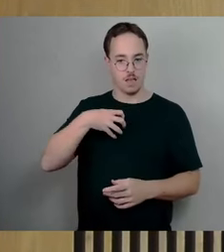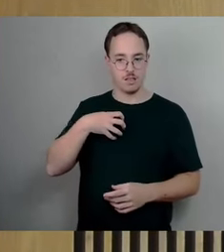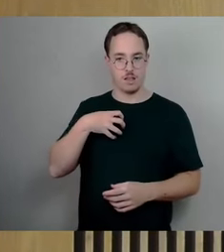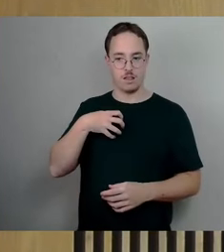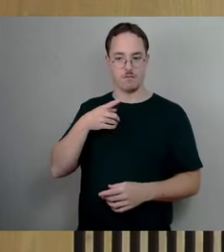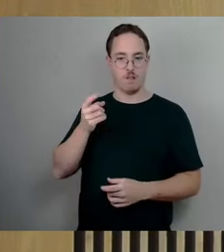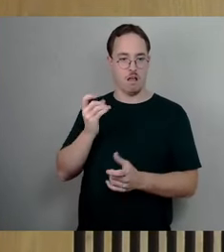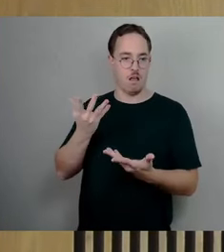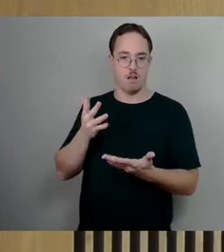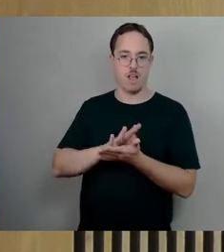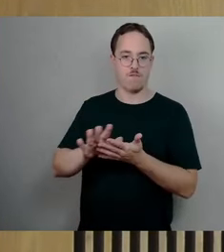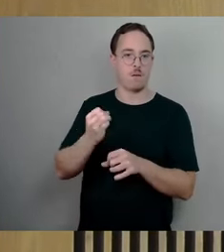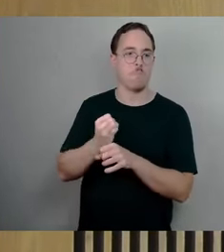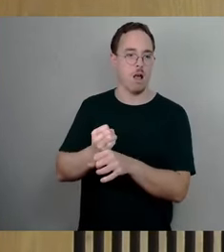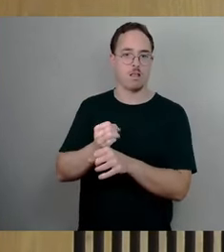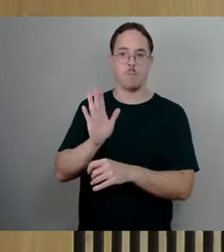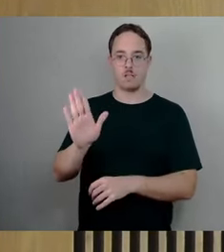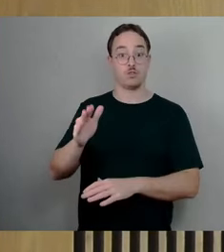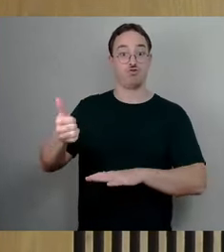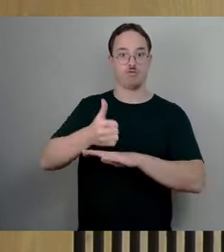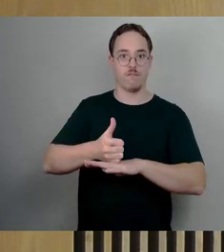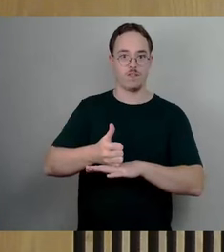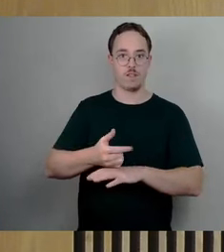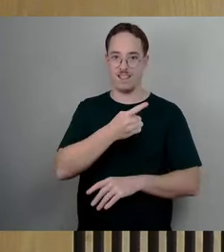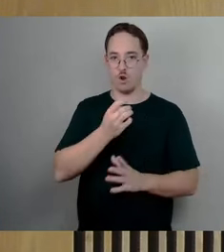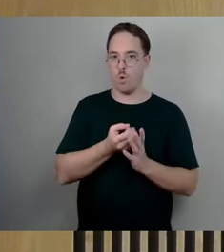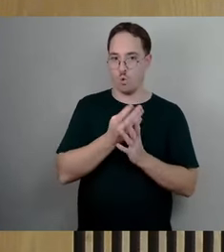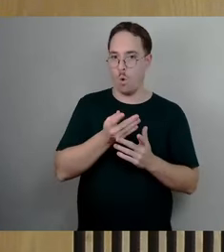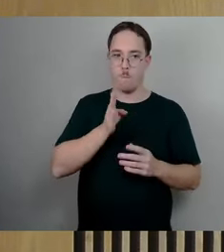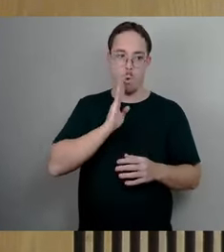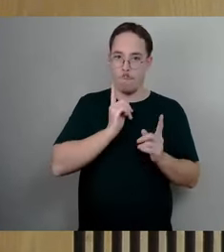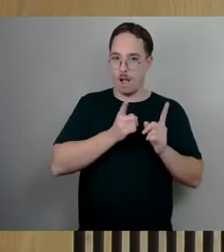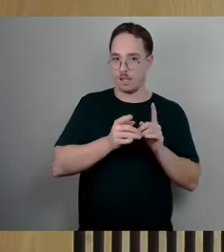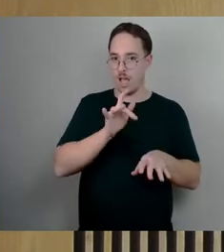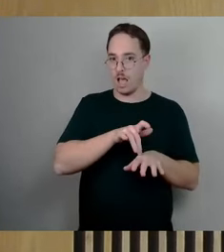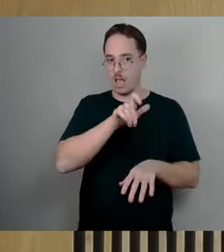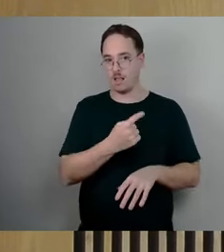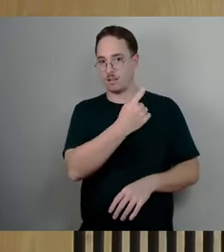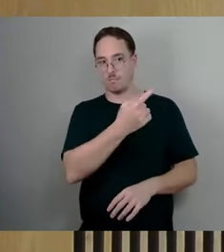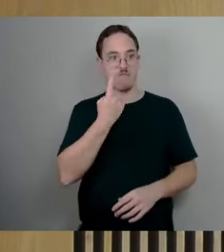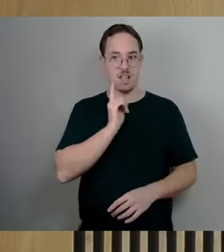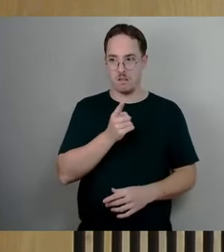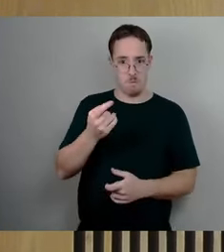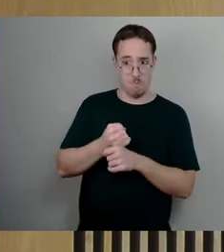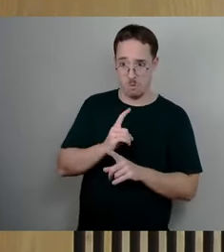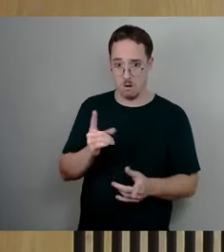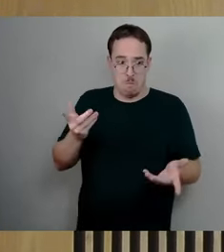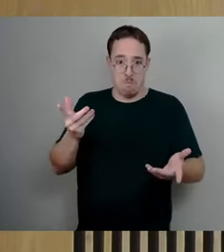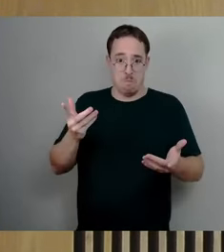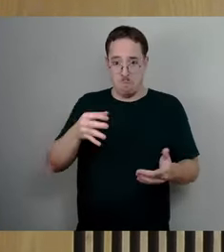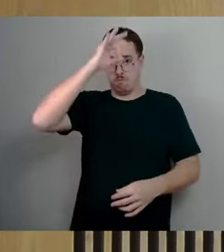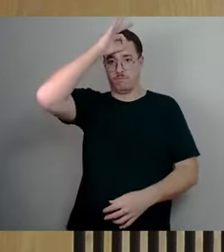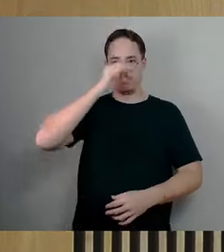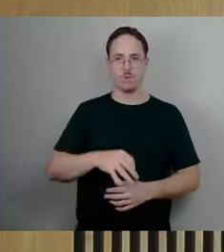Kulturbürgermeisterin, davon etwas weiß, wenn ich es richtig gelesen habe. So funktioniert das nicht. Das ist aus meiner Sicht